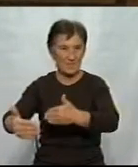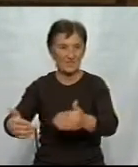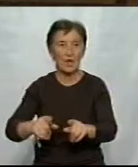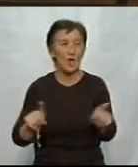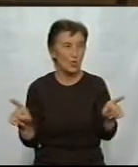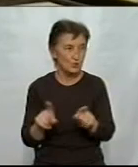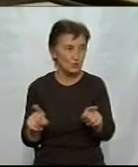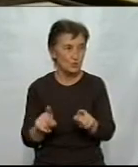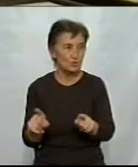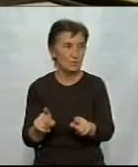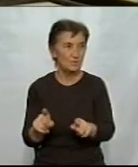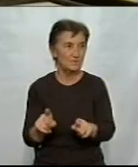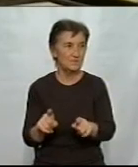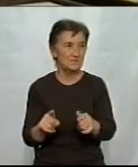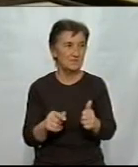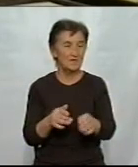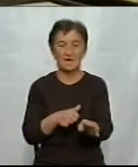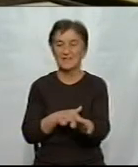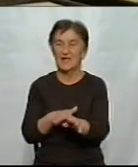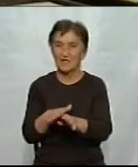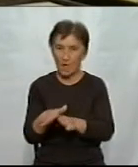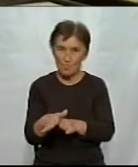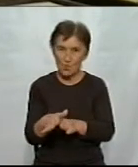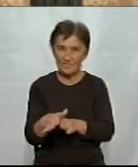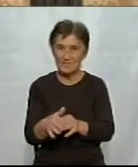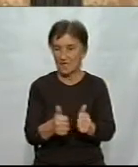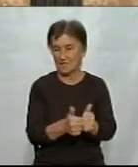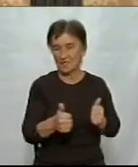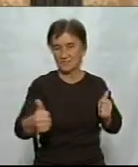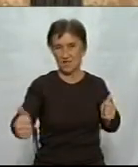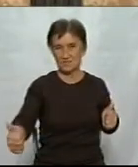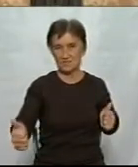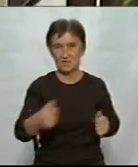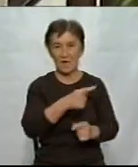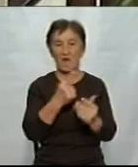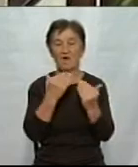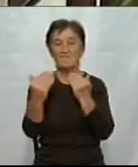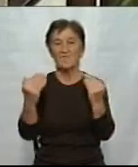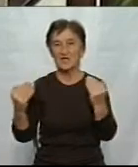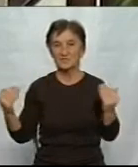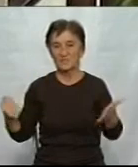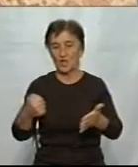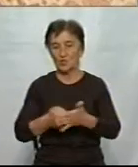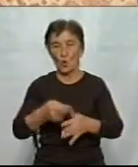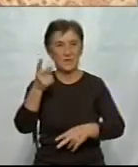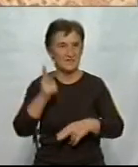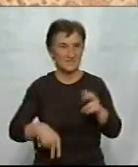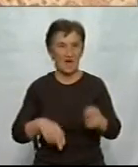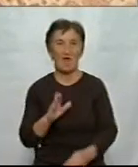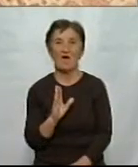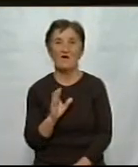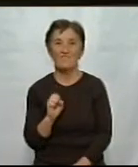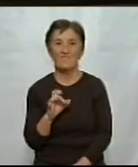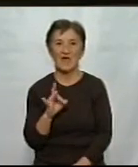щоб дотримуватися дистанції. Триватиме виставка півголови до кінця вересня. Олена Жикалова, Роман